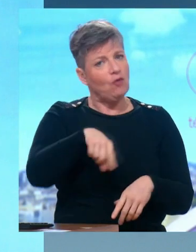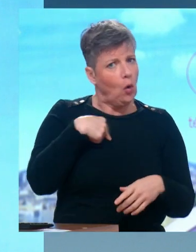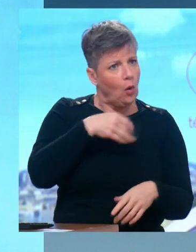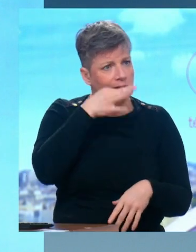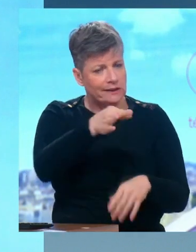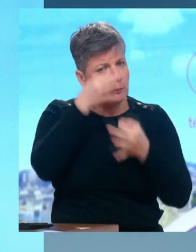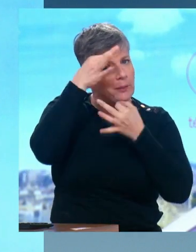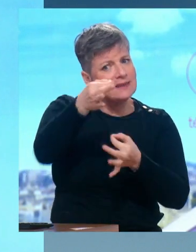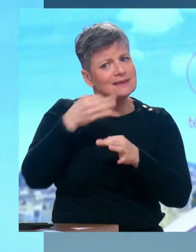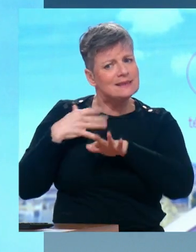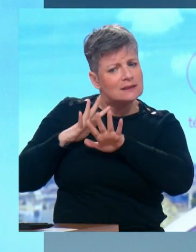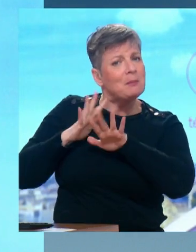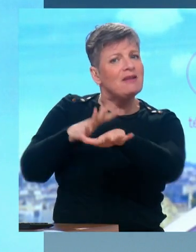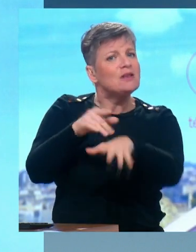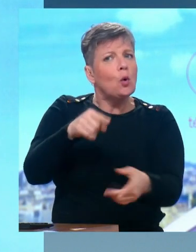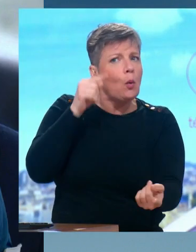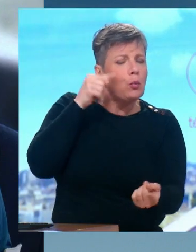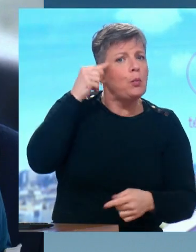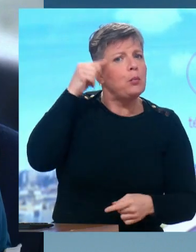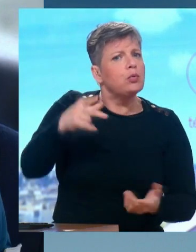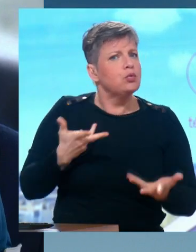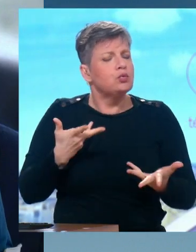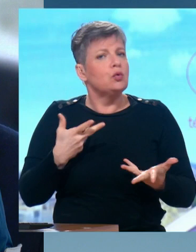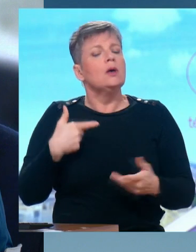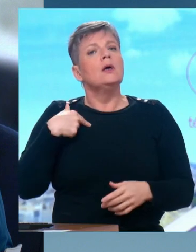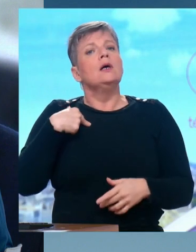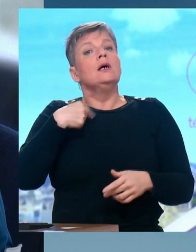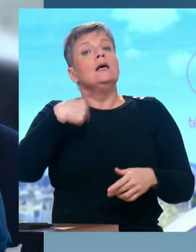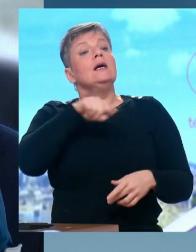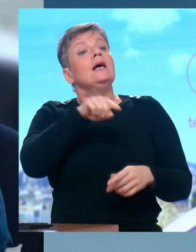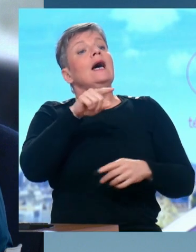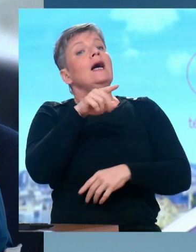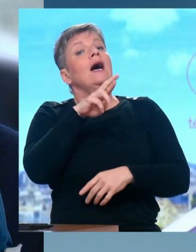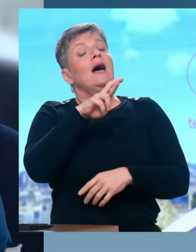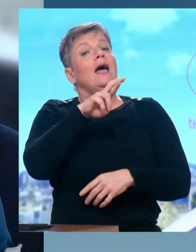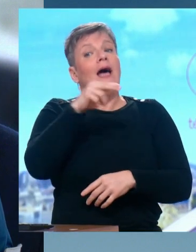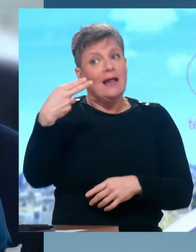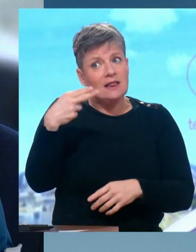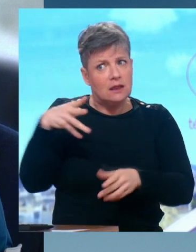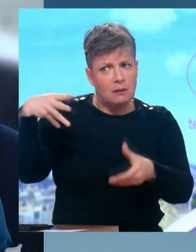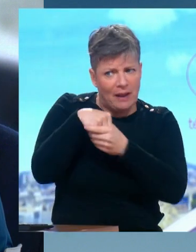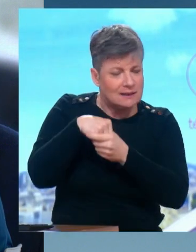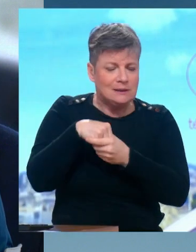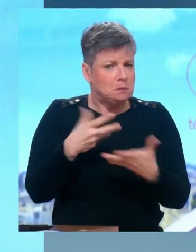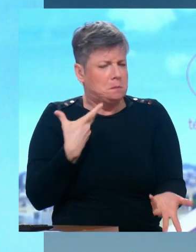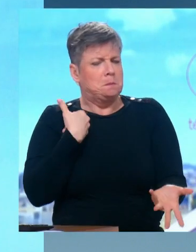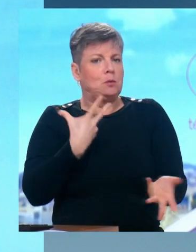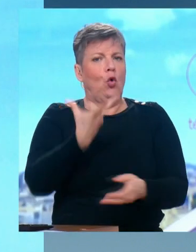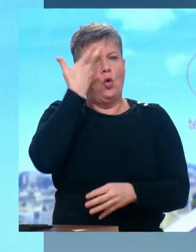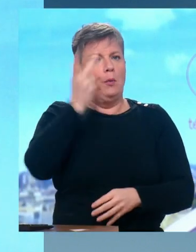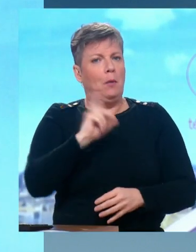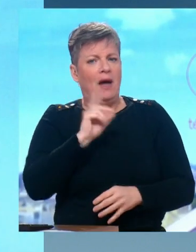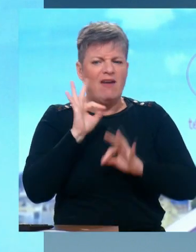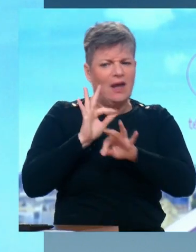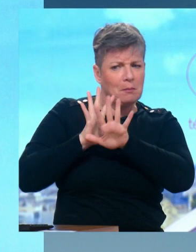rassemblement. Je ne comprendrai pas que le Rassemblement national participe à une telle marche. Et d'ailleurs, dans l'appel qu'ils ont